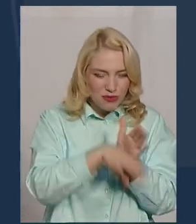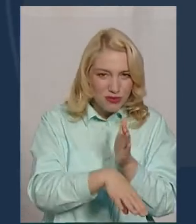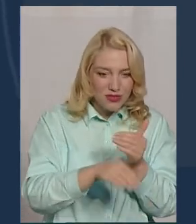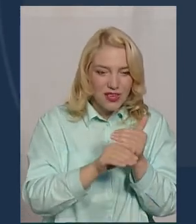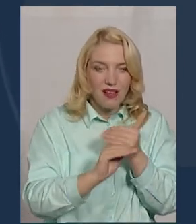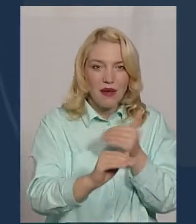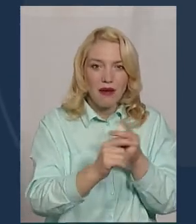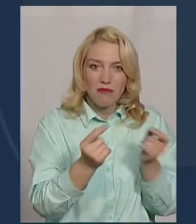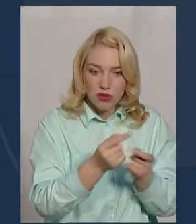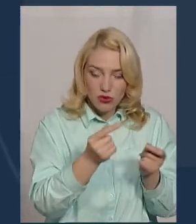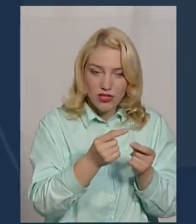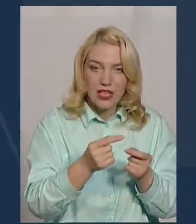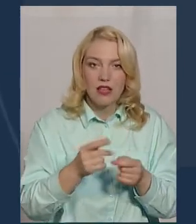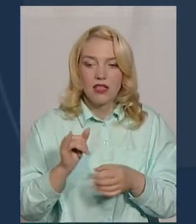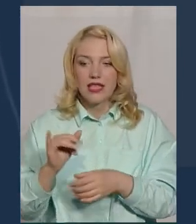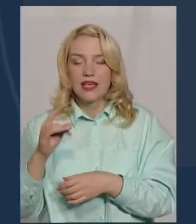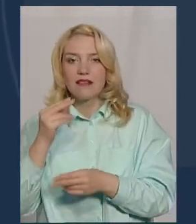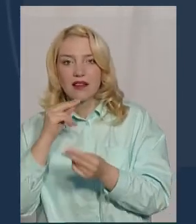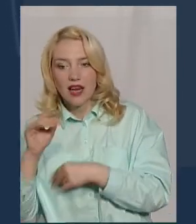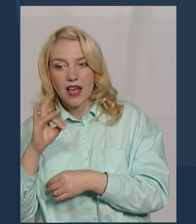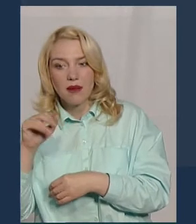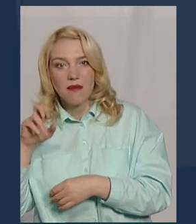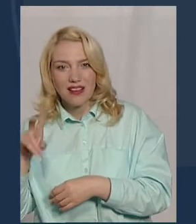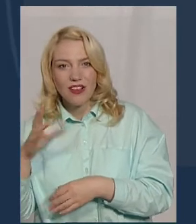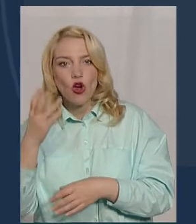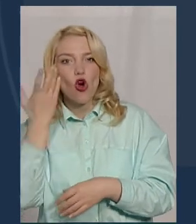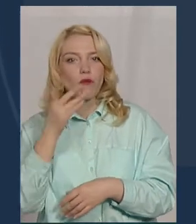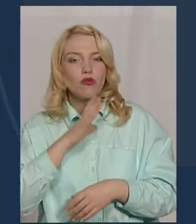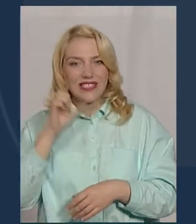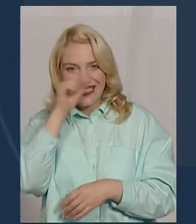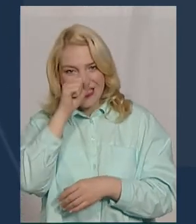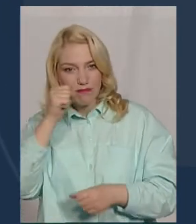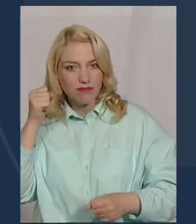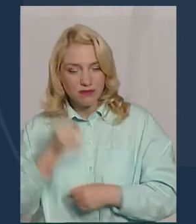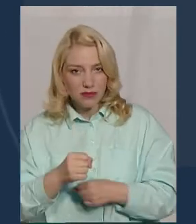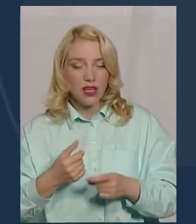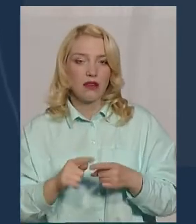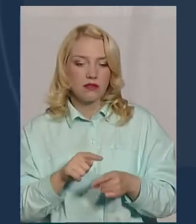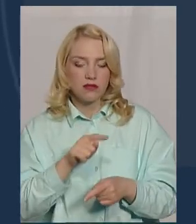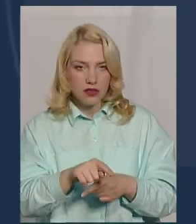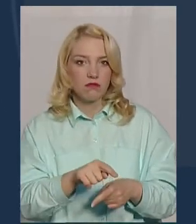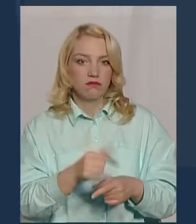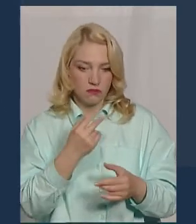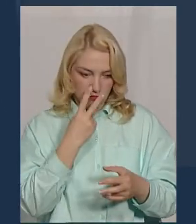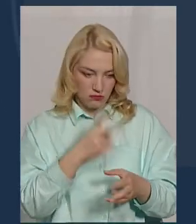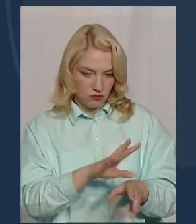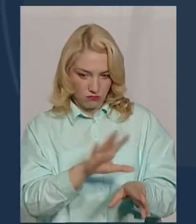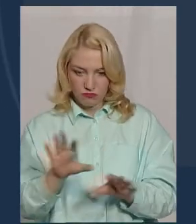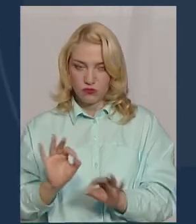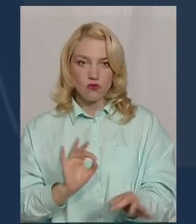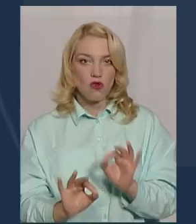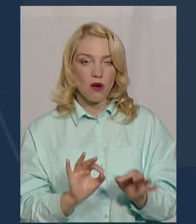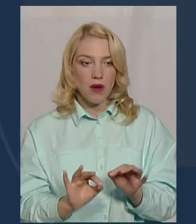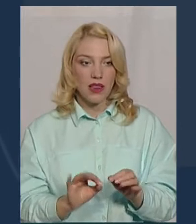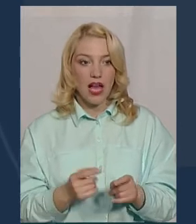краще посіви ріпака, якщо говорити про заморозки, тобто там, де були гірші посіви, вони сьогодні краще виглядають в пшениці. І,